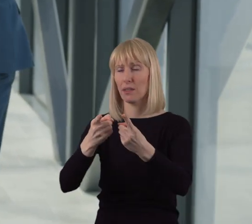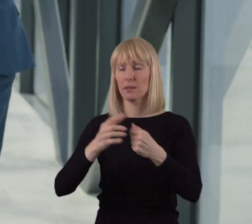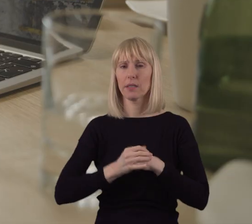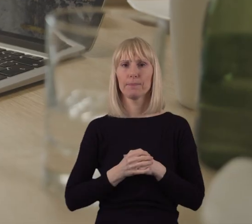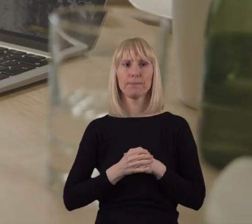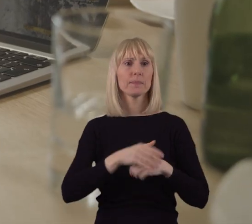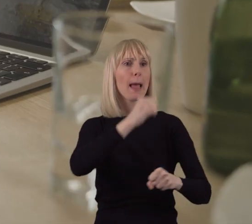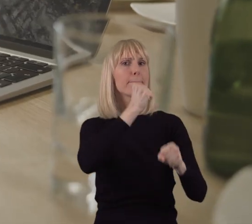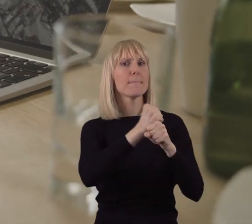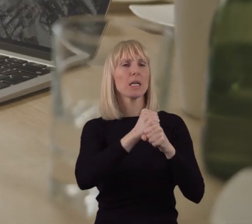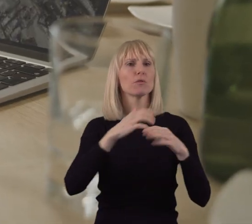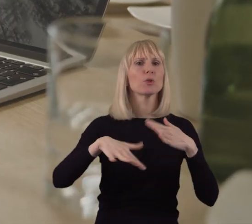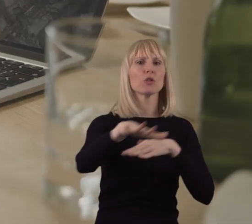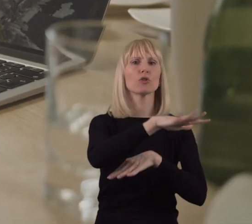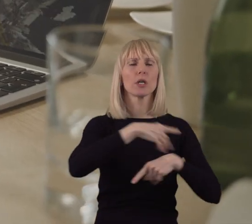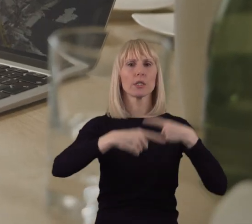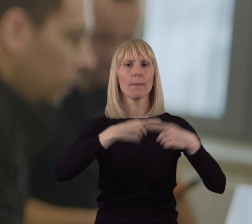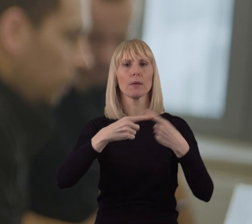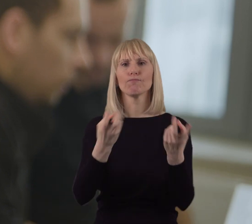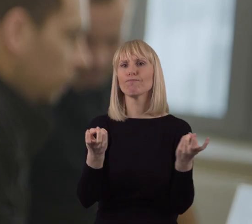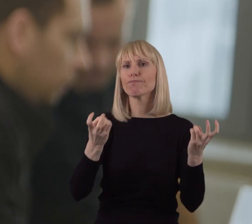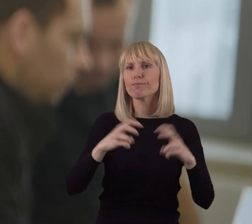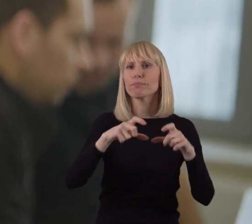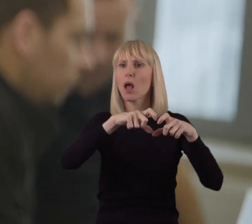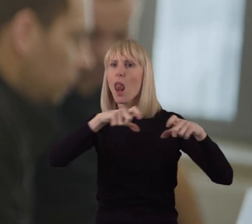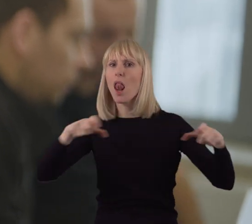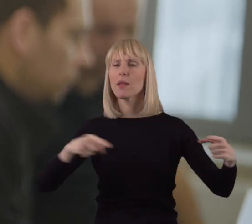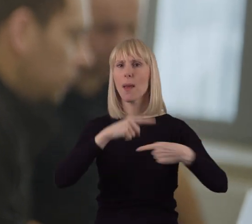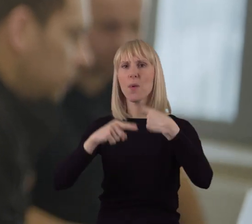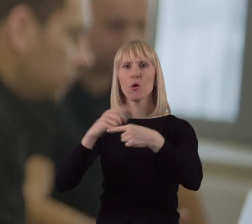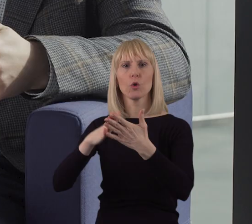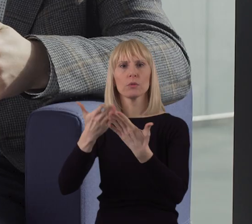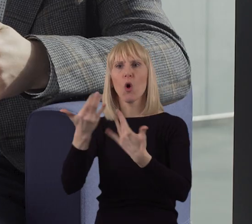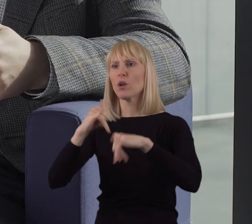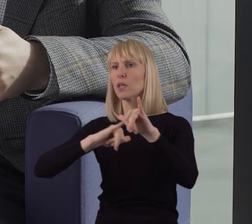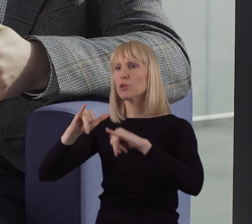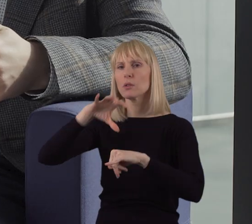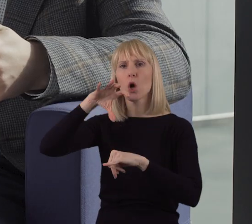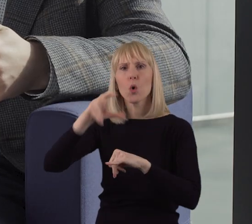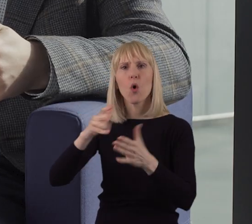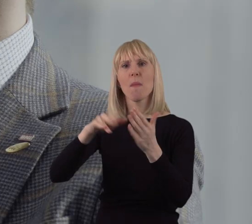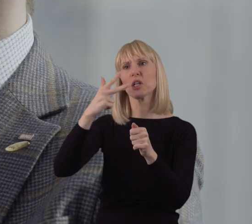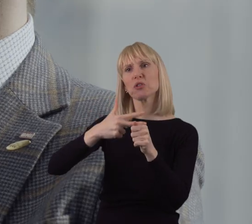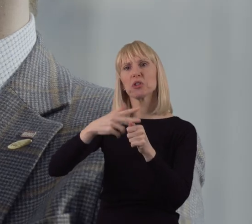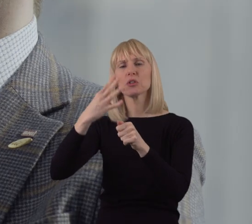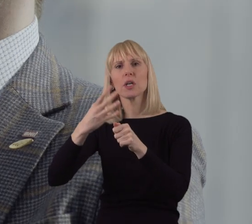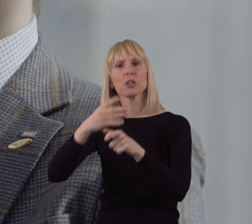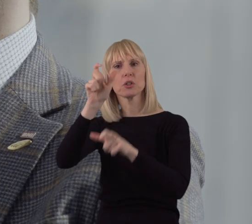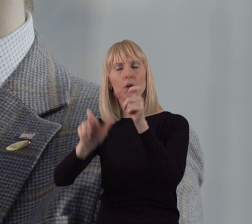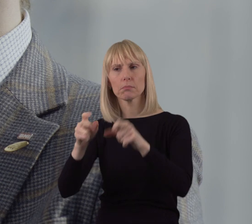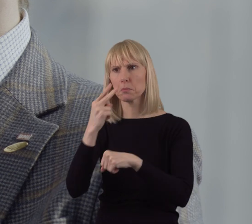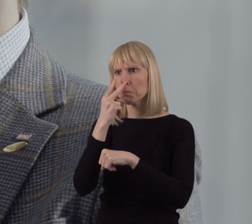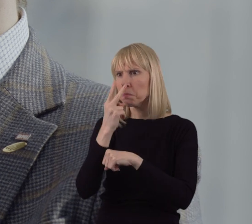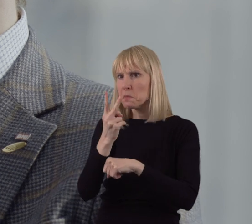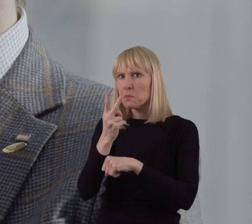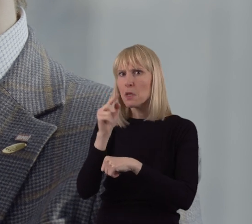Pracując w przestrzeniach produkcyjnych, instalując linie produkcyjne, zarządzałem pracą zespołów 30-40 osobowych. I zauważyłem,